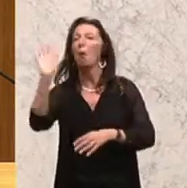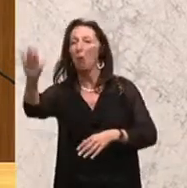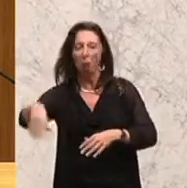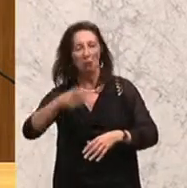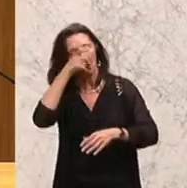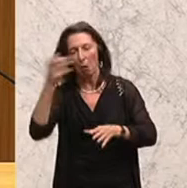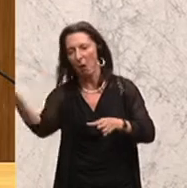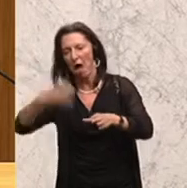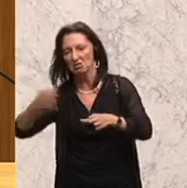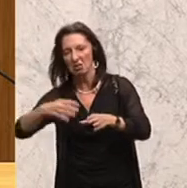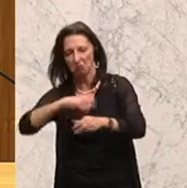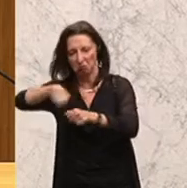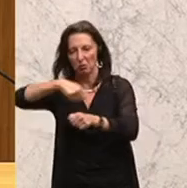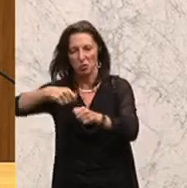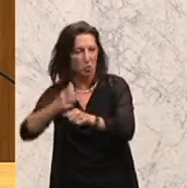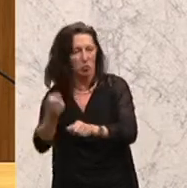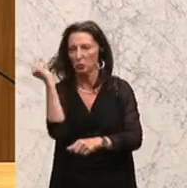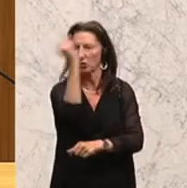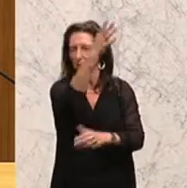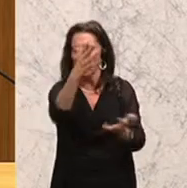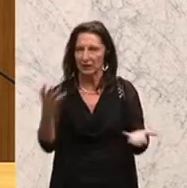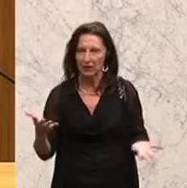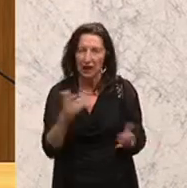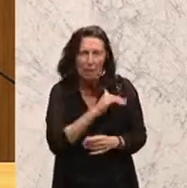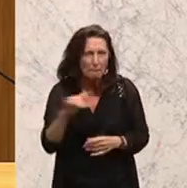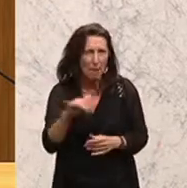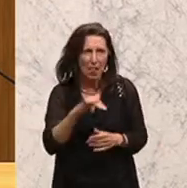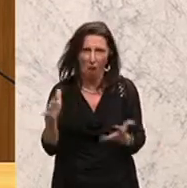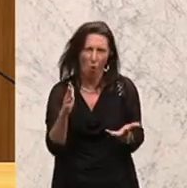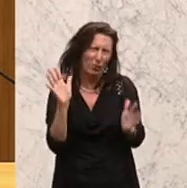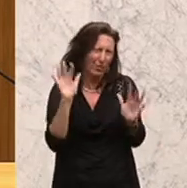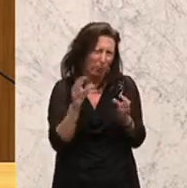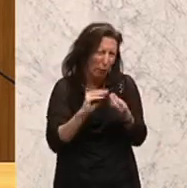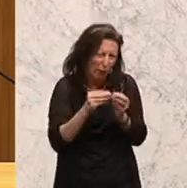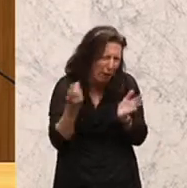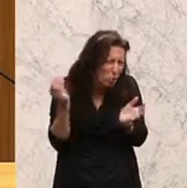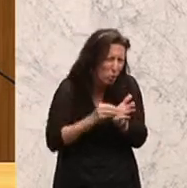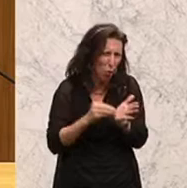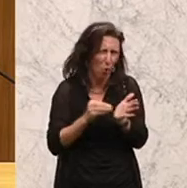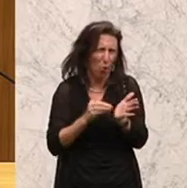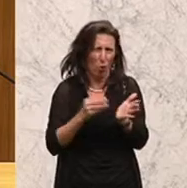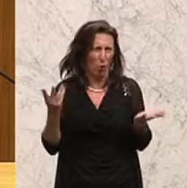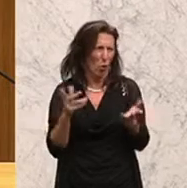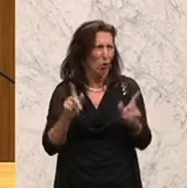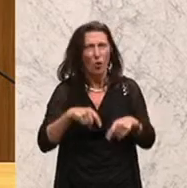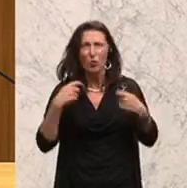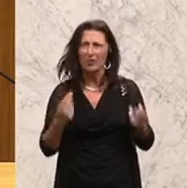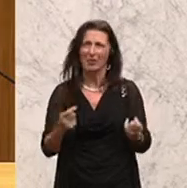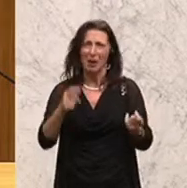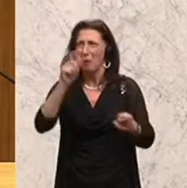Sagt zu, dieses Problem ist weg. Es warten Millionen andere Probleme, die bereit sind, ihr Leben zu riskieren, zu kommen.